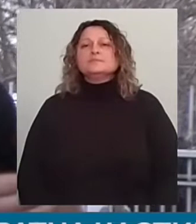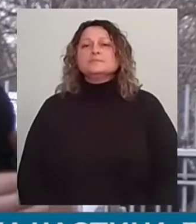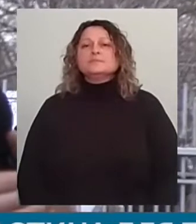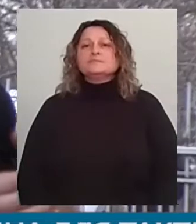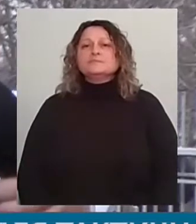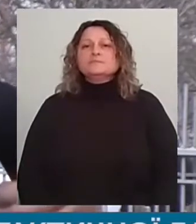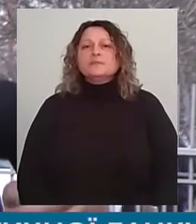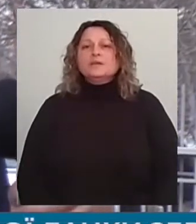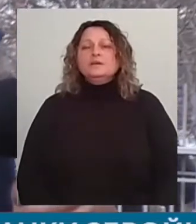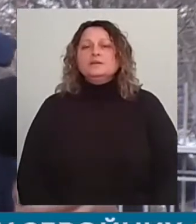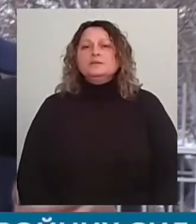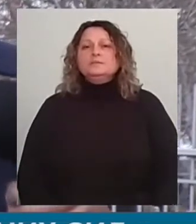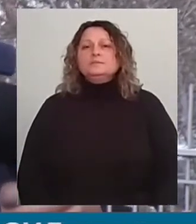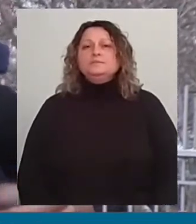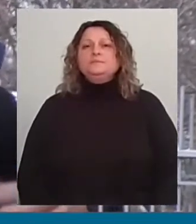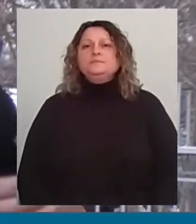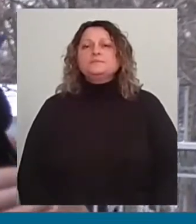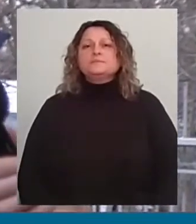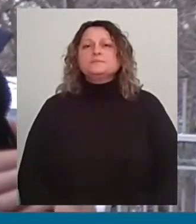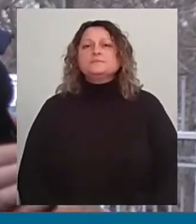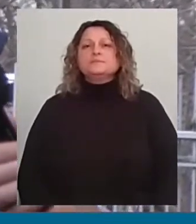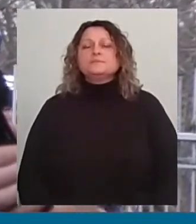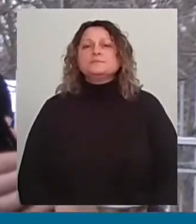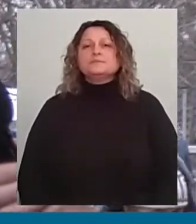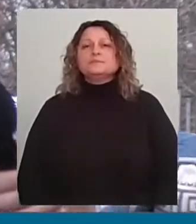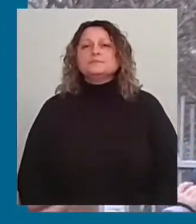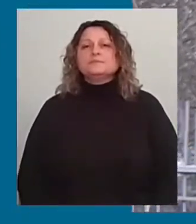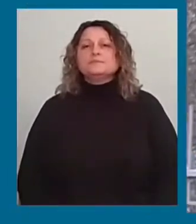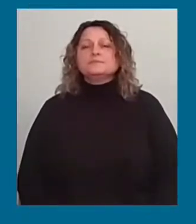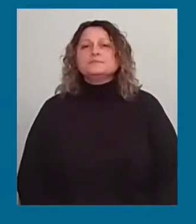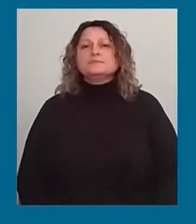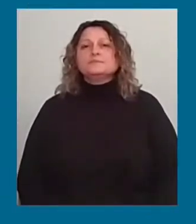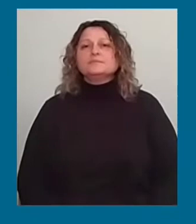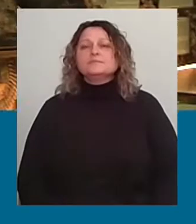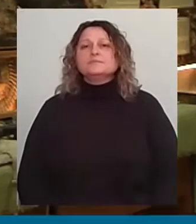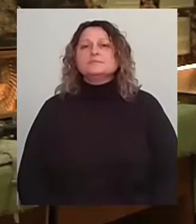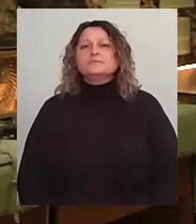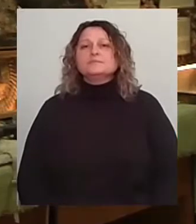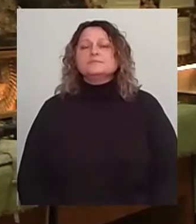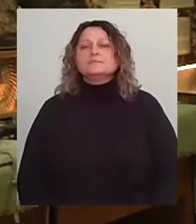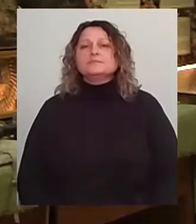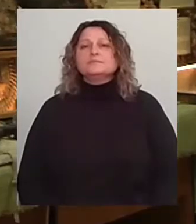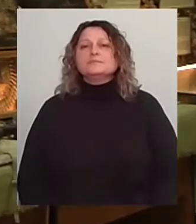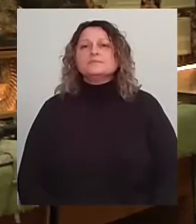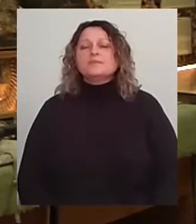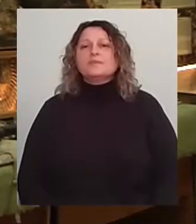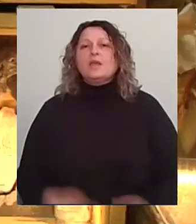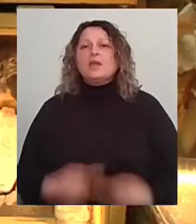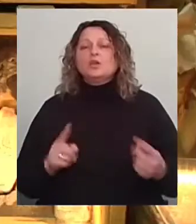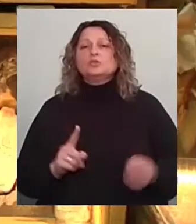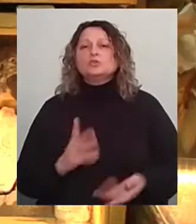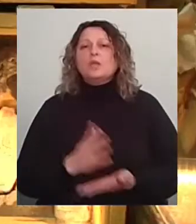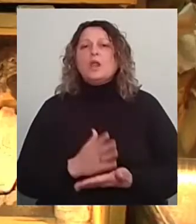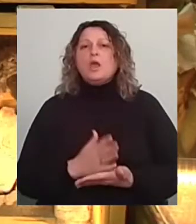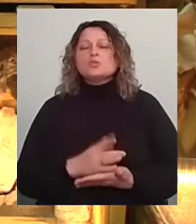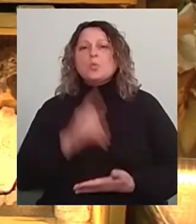цифрову платформу, це і програмна, апаратна частина для тактичного звіна виробних сил. Речі, що належали українським